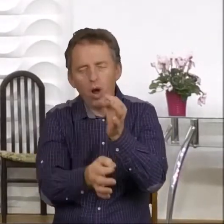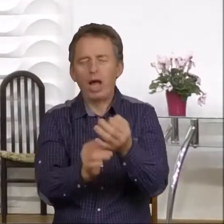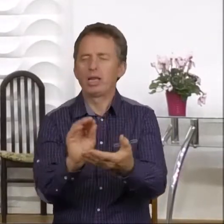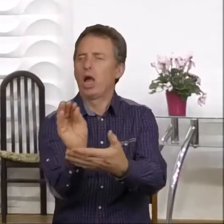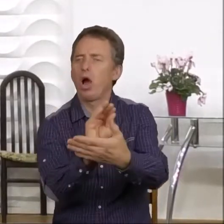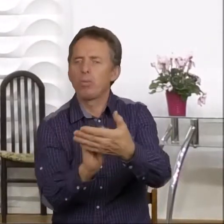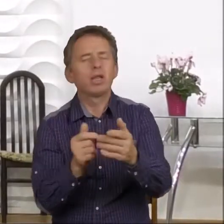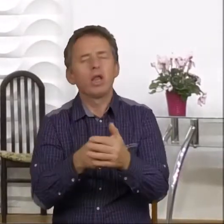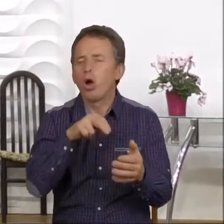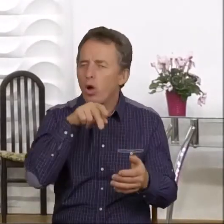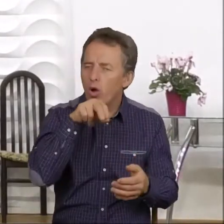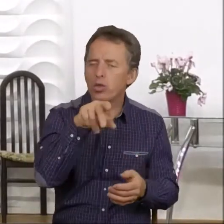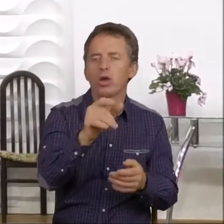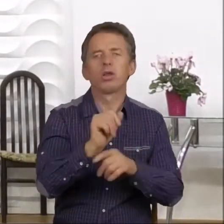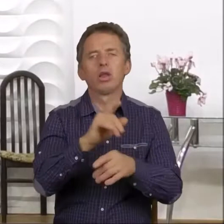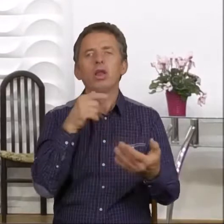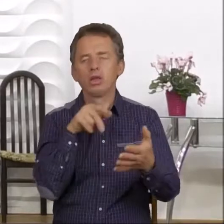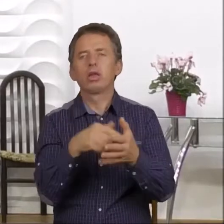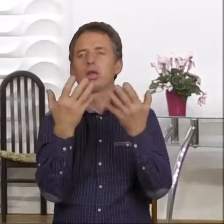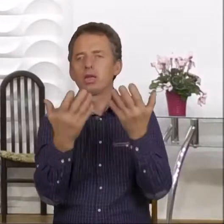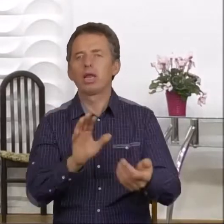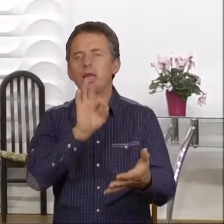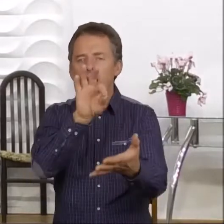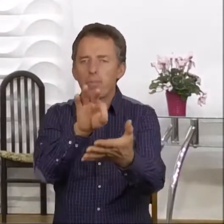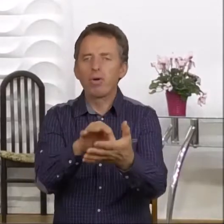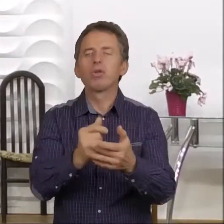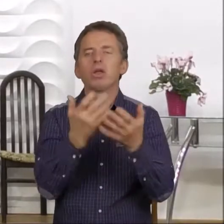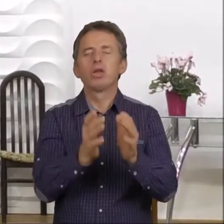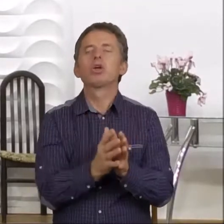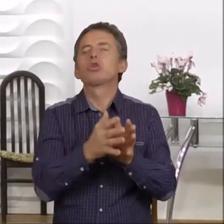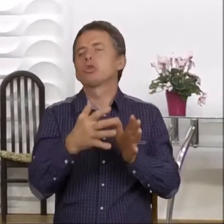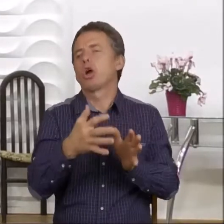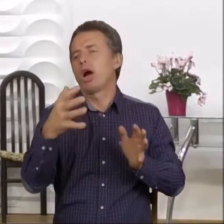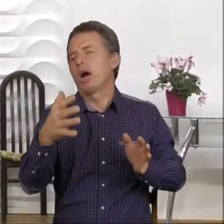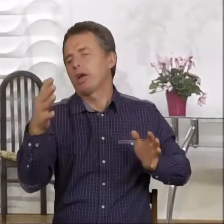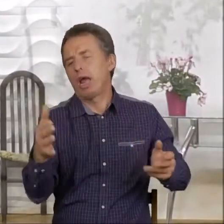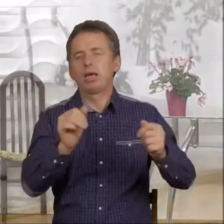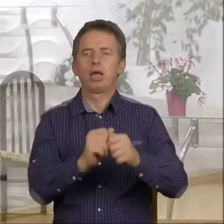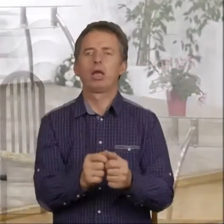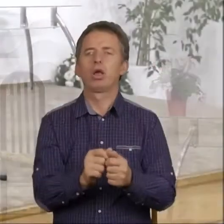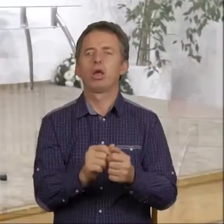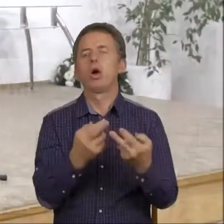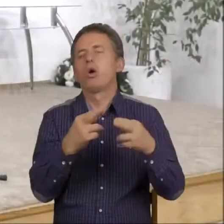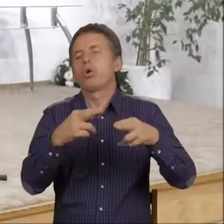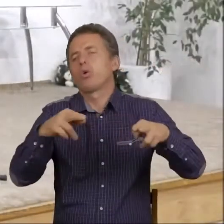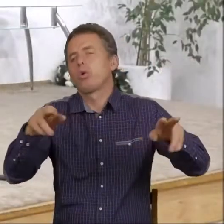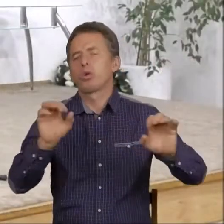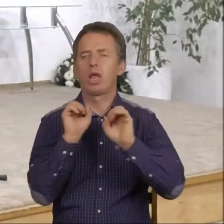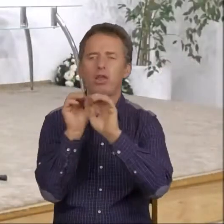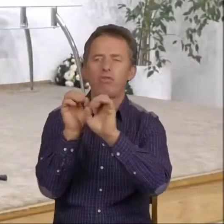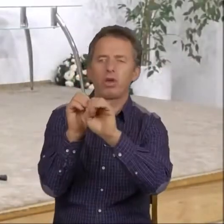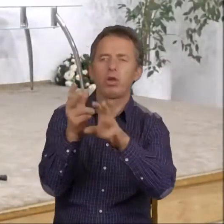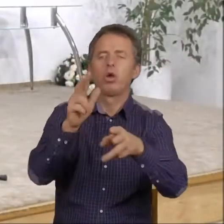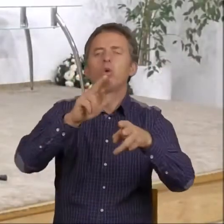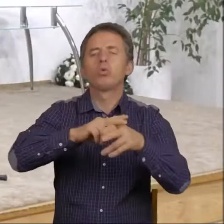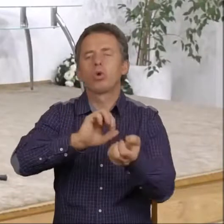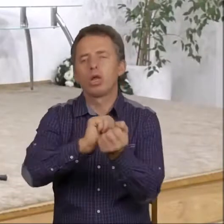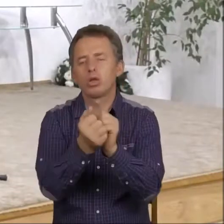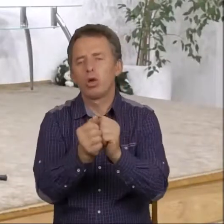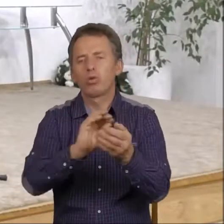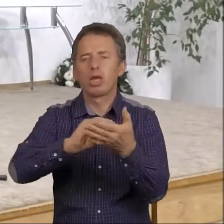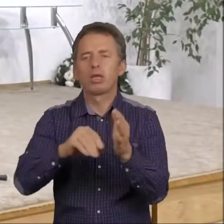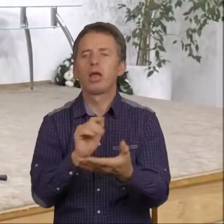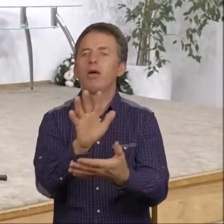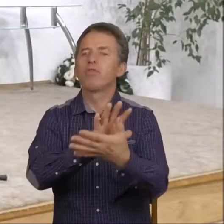o to chodzi, jak Państwo zauważyliście zapewne. Ja cały szereg różnych informacji, które są pomieszczone w